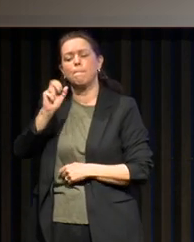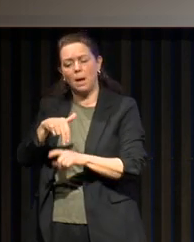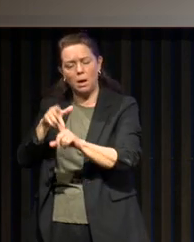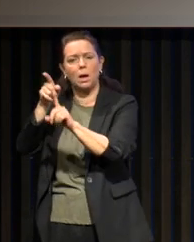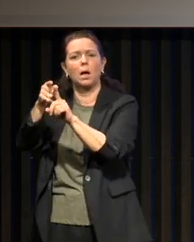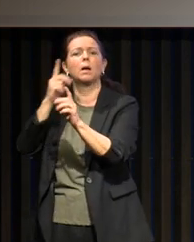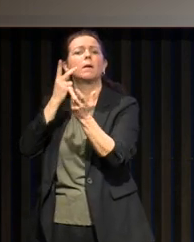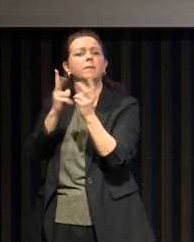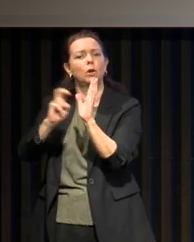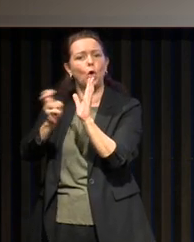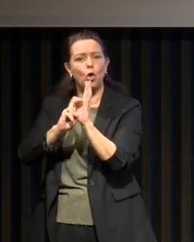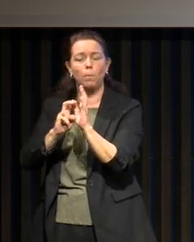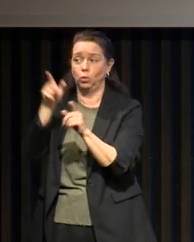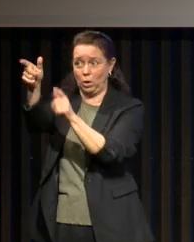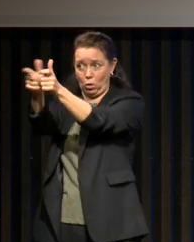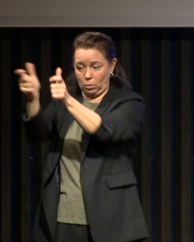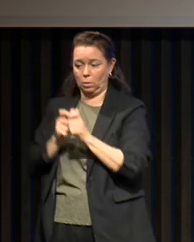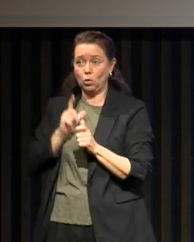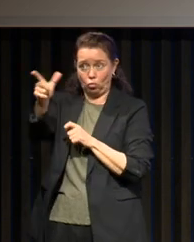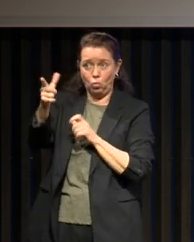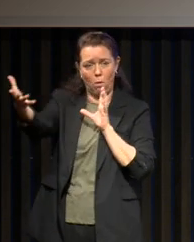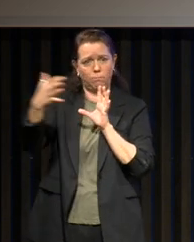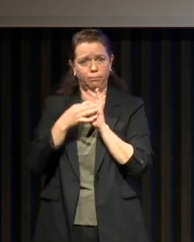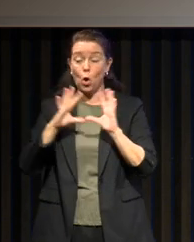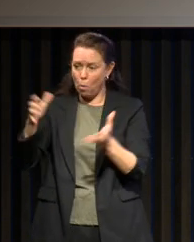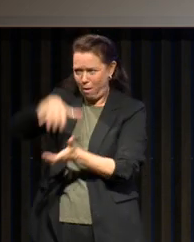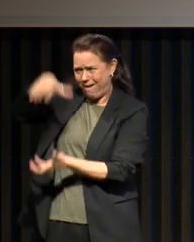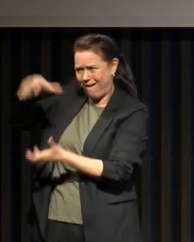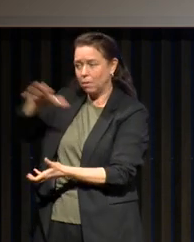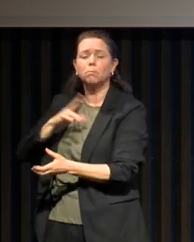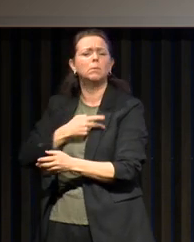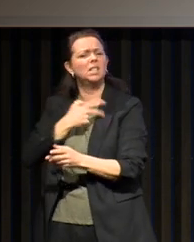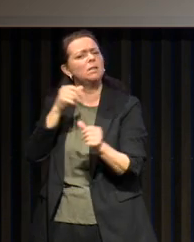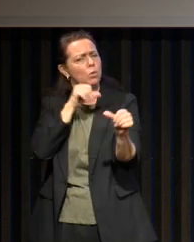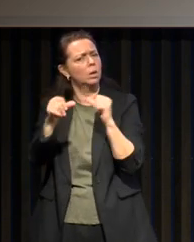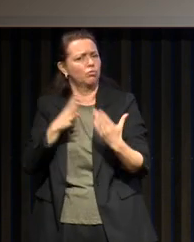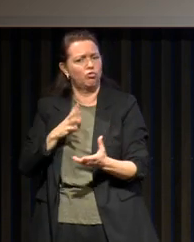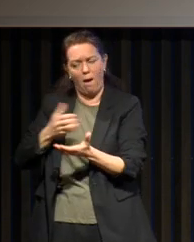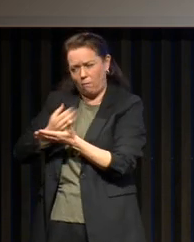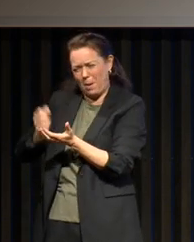ces aspects-là. Cet aspect de comment utiliser les données massives que la médecine moderne nous permet pour pouvoir